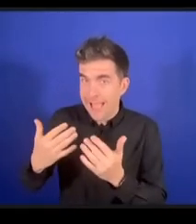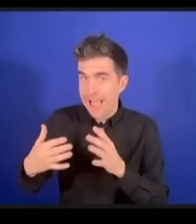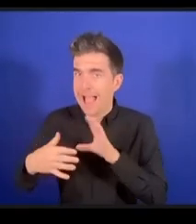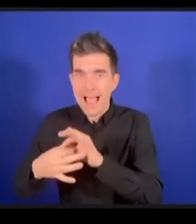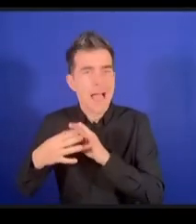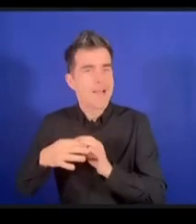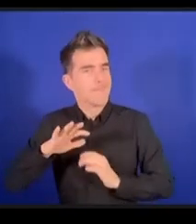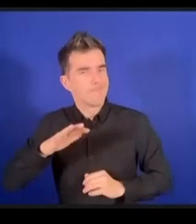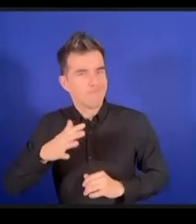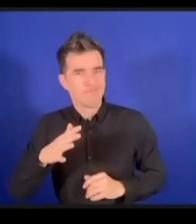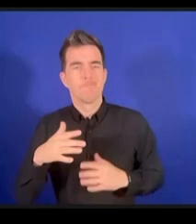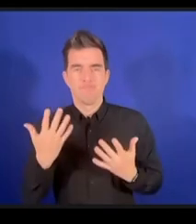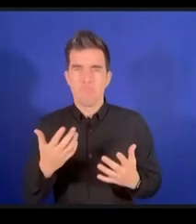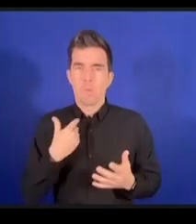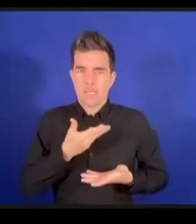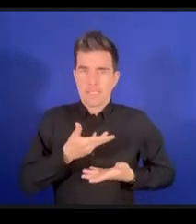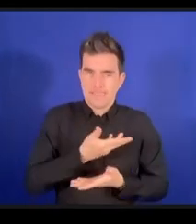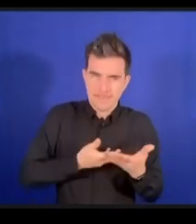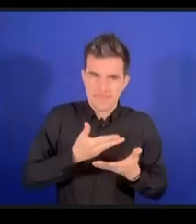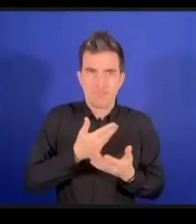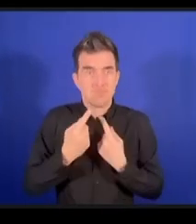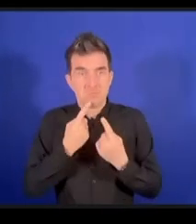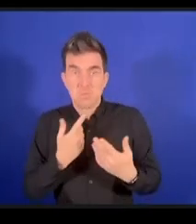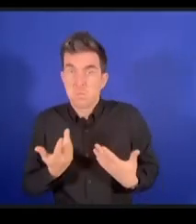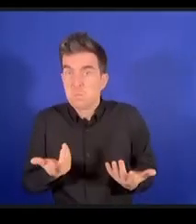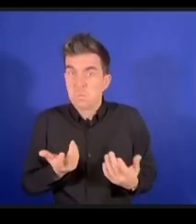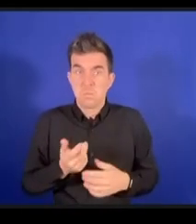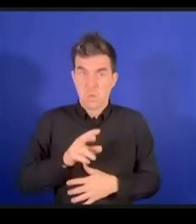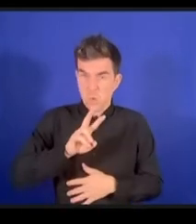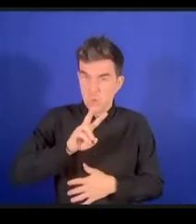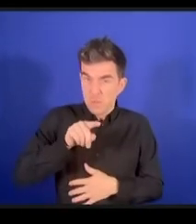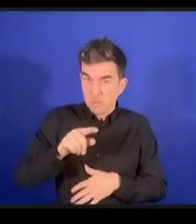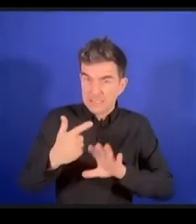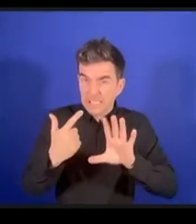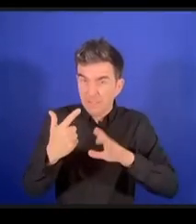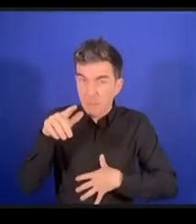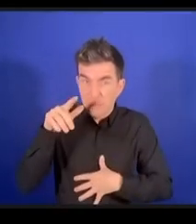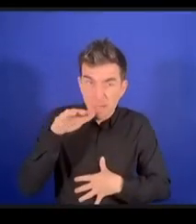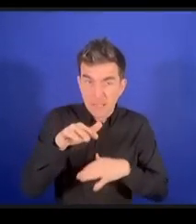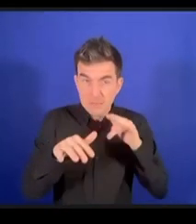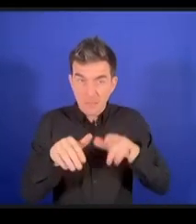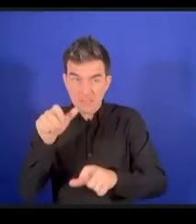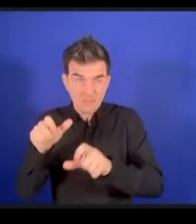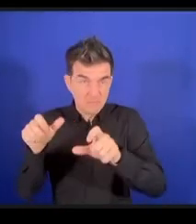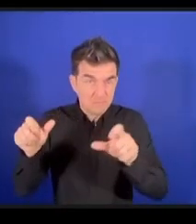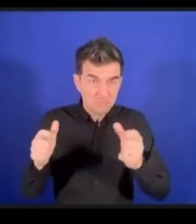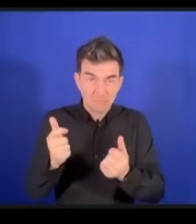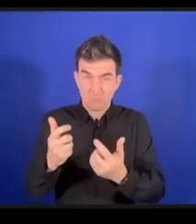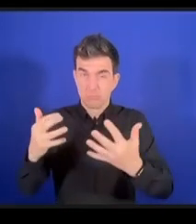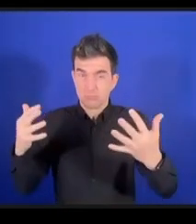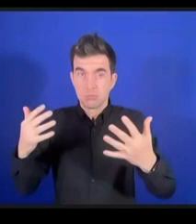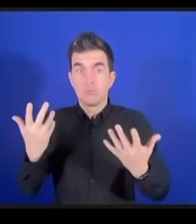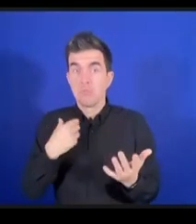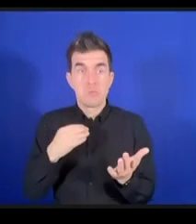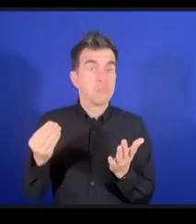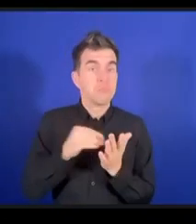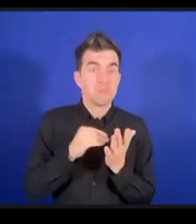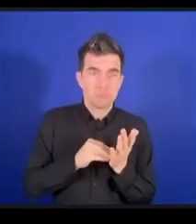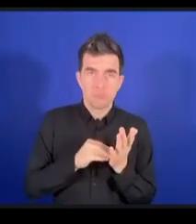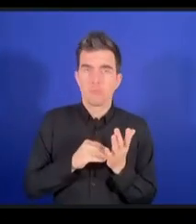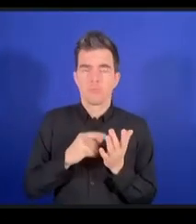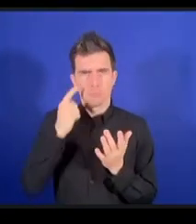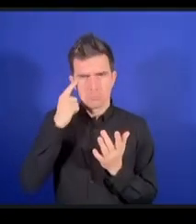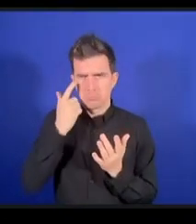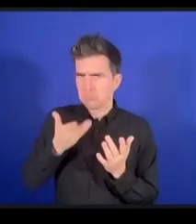personnes qui sont déconnectées de l'Internet. Mais la coalition dynamique sur l'accessibilité et le handicap sert